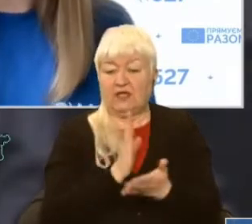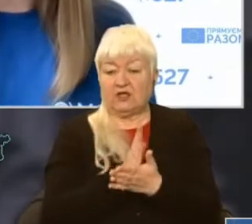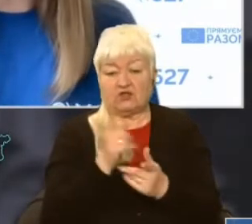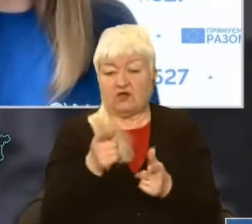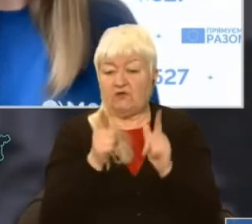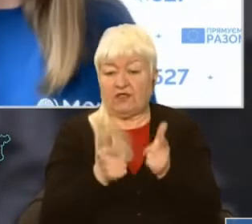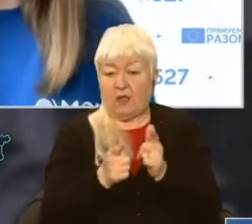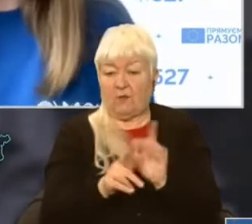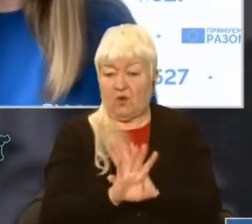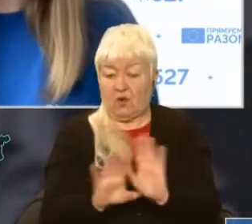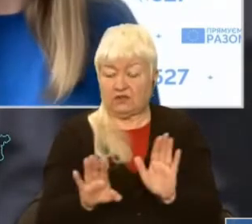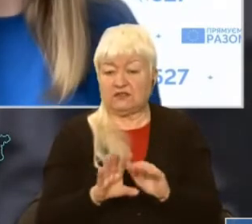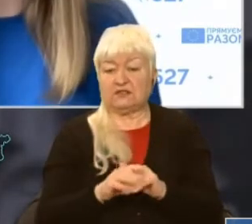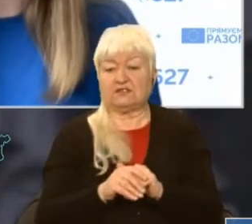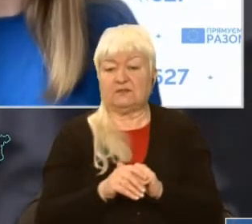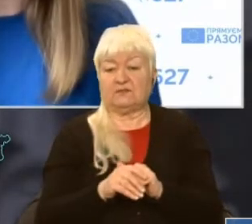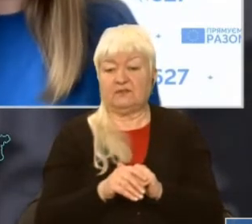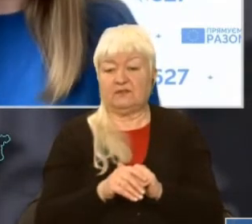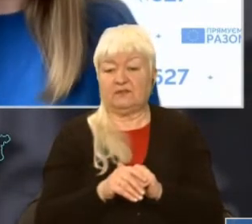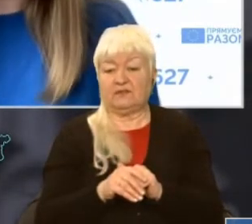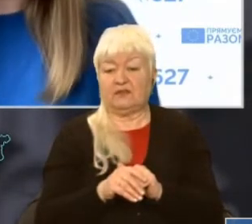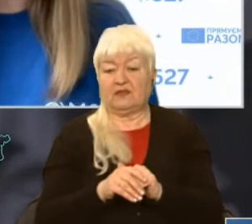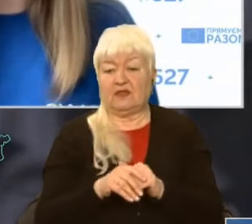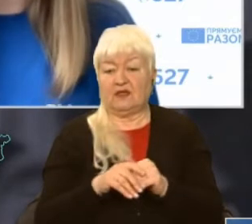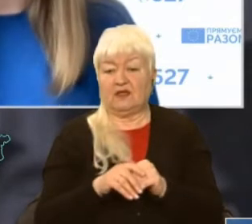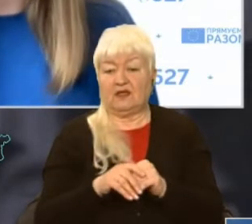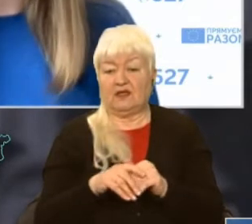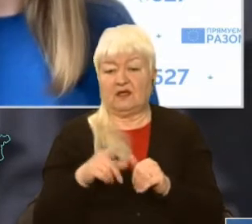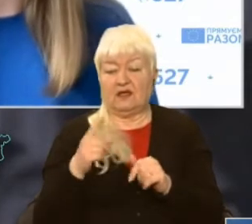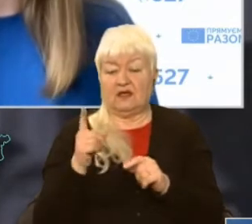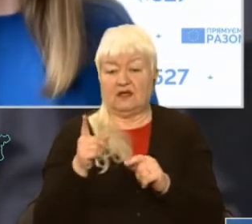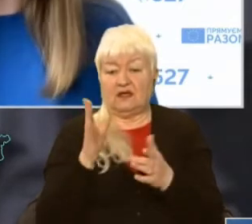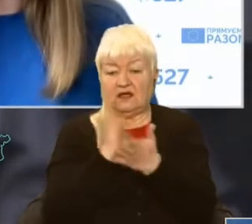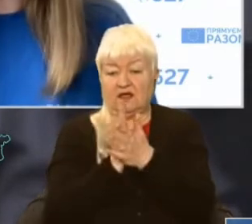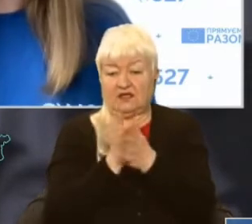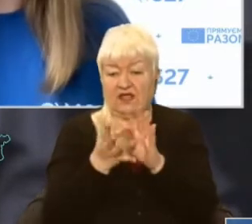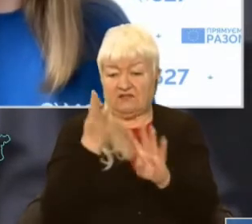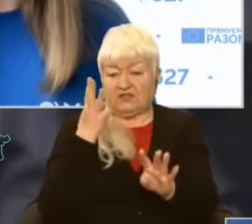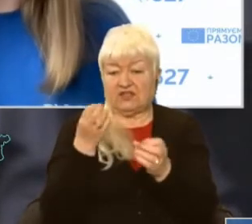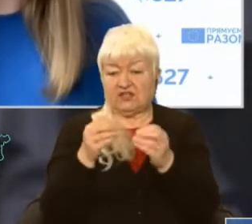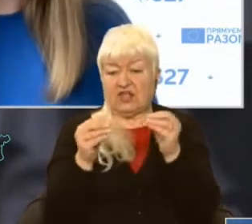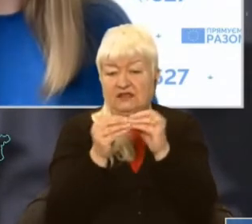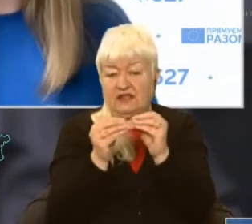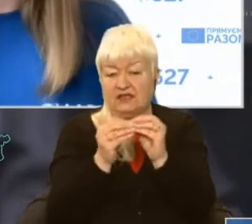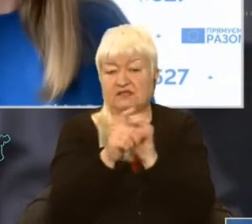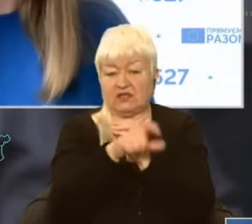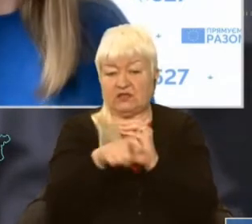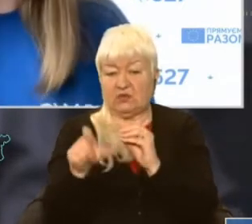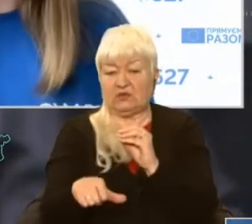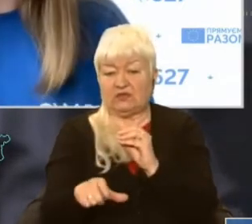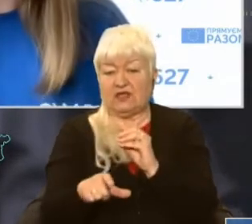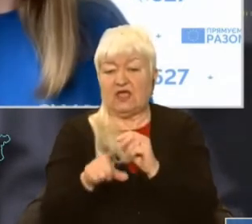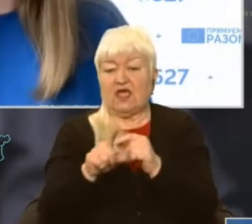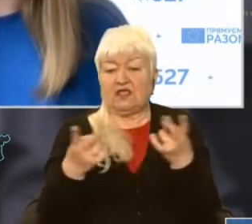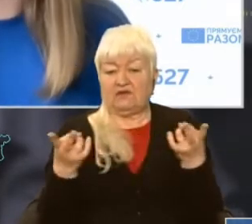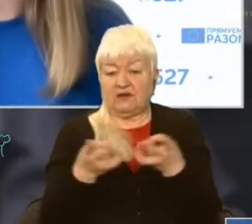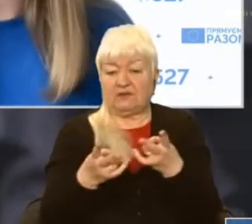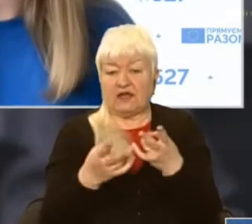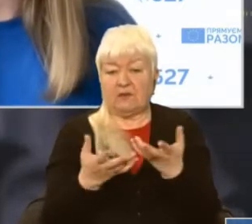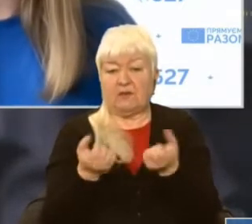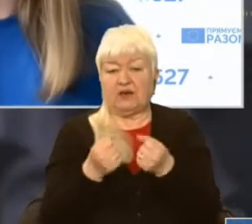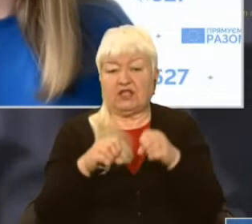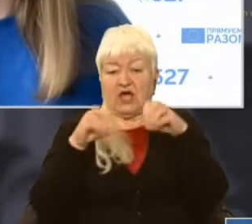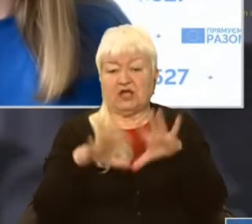якщо ви не погодитеся, то, значить, за вами ще є 10 людей, які чекають в черзі, і вам потрібно прийняти це рішення вже зараз